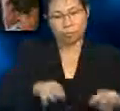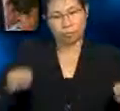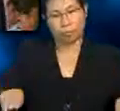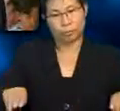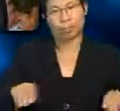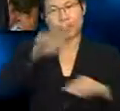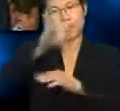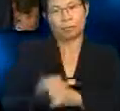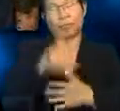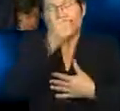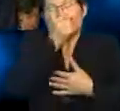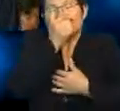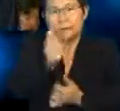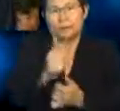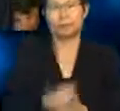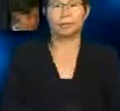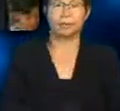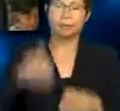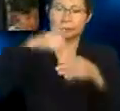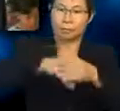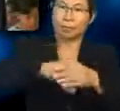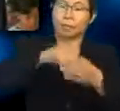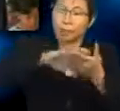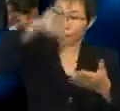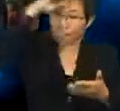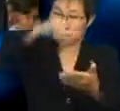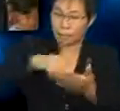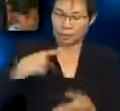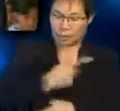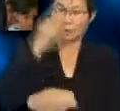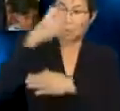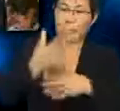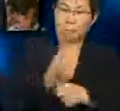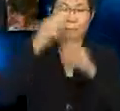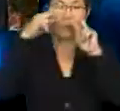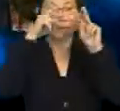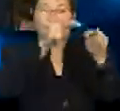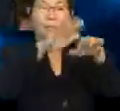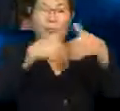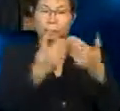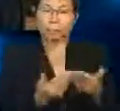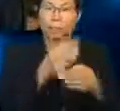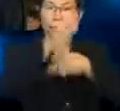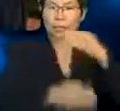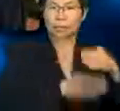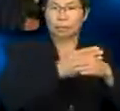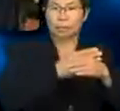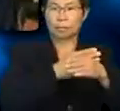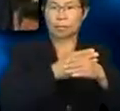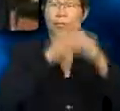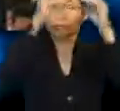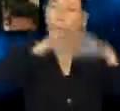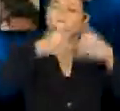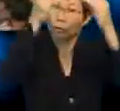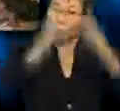yang berminat. Dalam pelajaran ini juga, kita akan dapat menyaksikan bagaimana guru menyampaikan